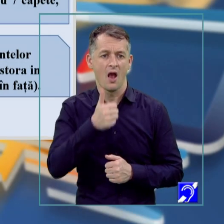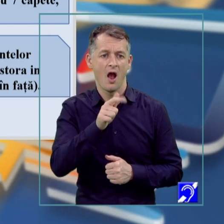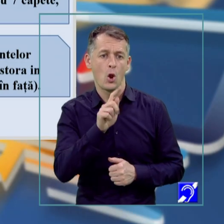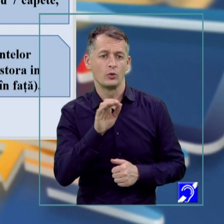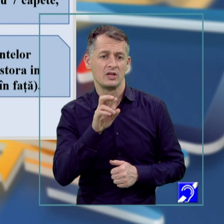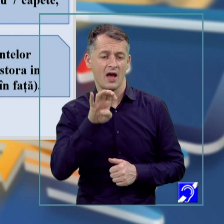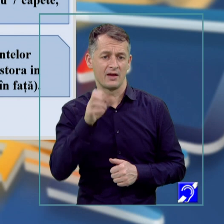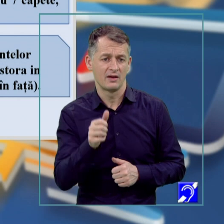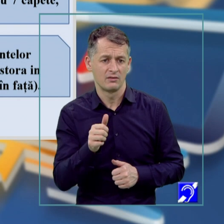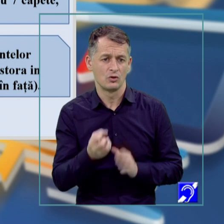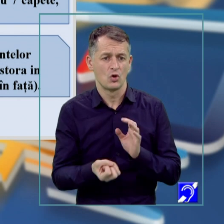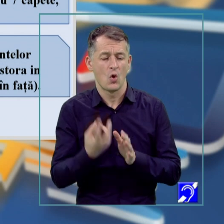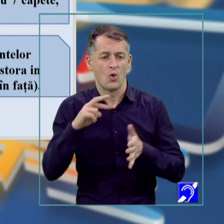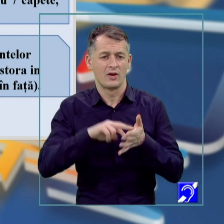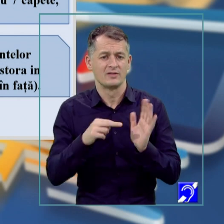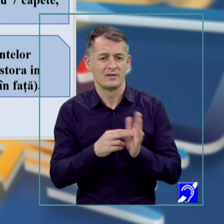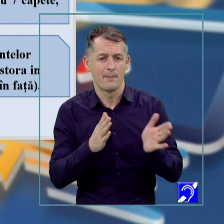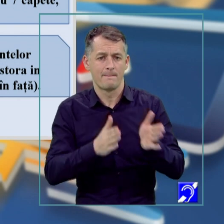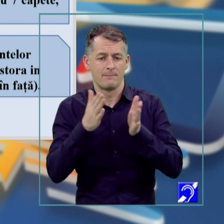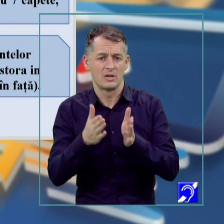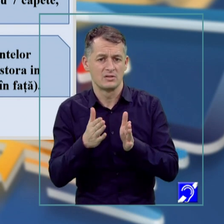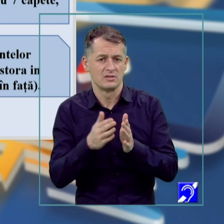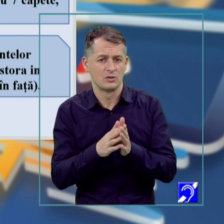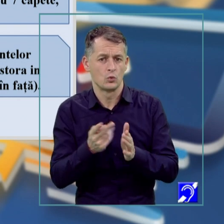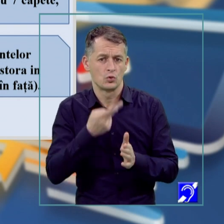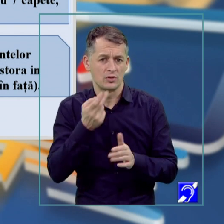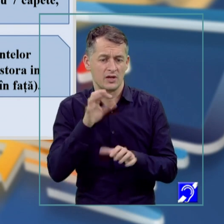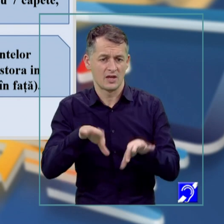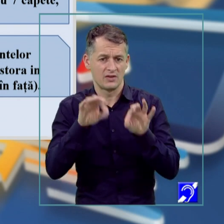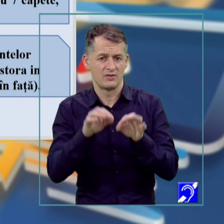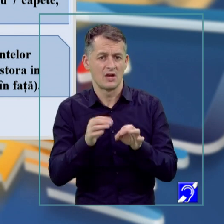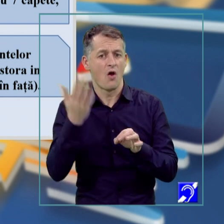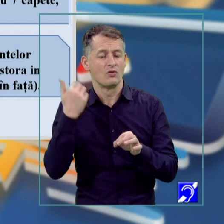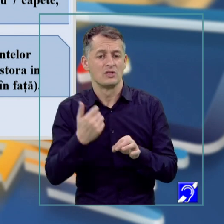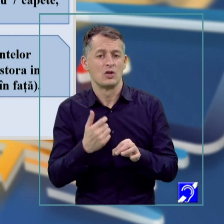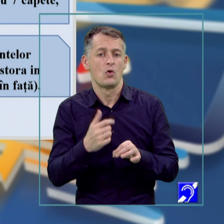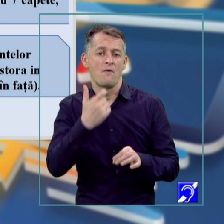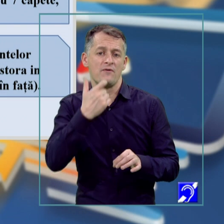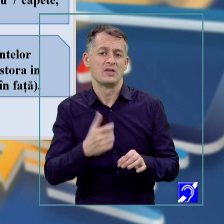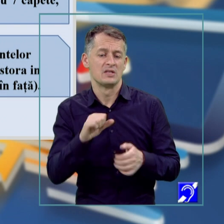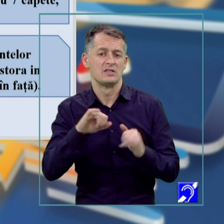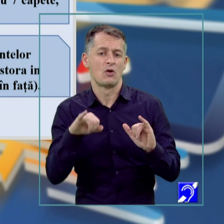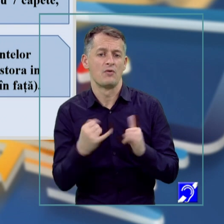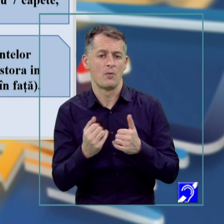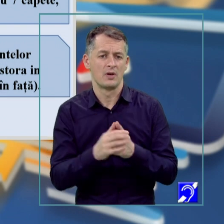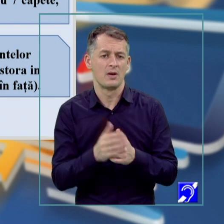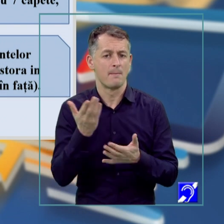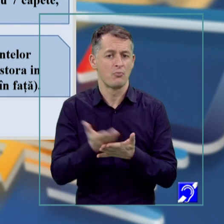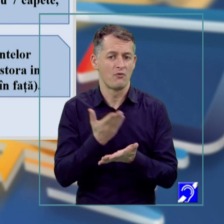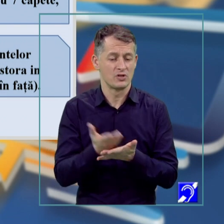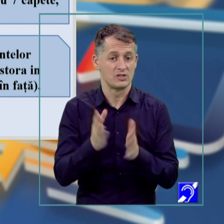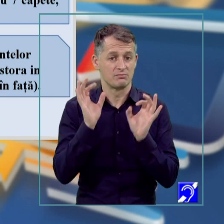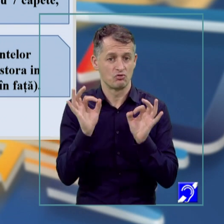o nouă organizare a unor părți ușor de identificat și care au aparținut unor ființe sau fenomene. În povești este foarte